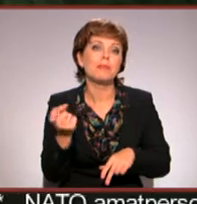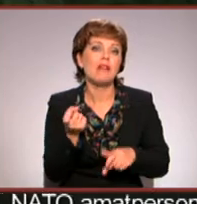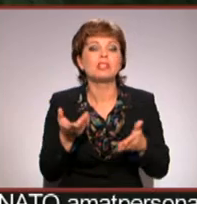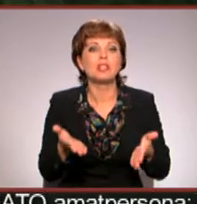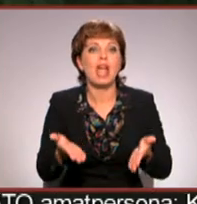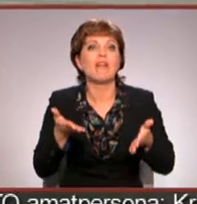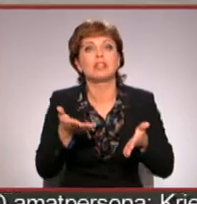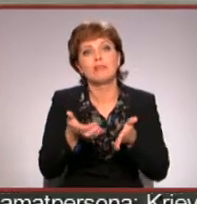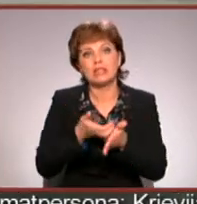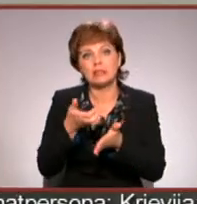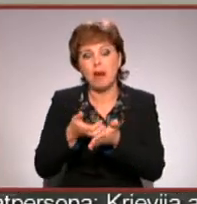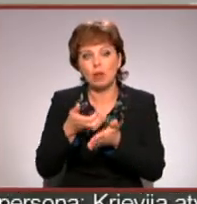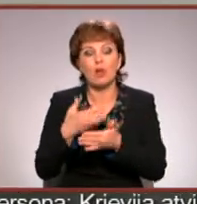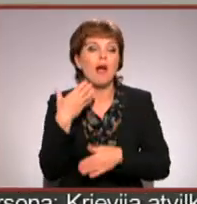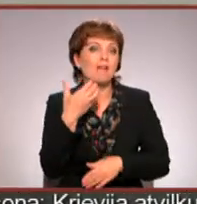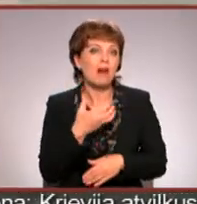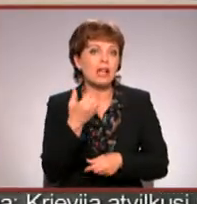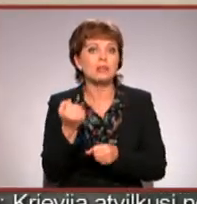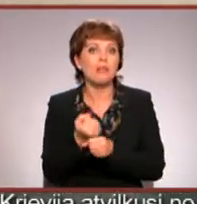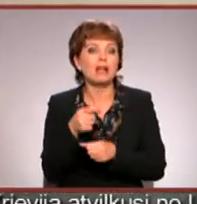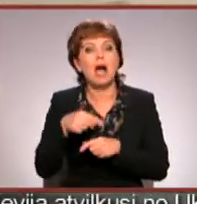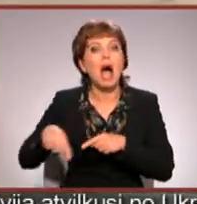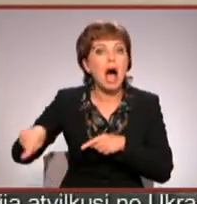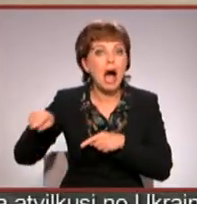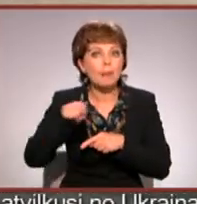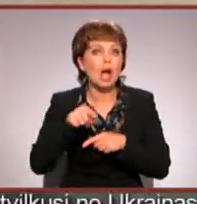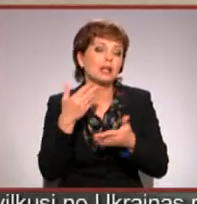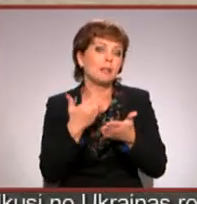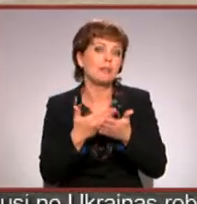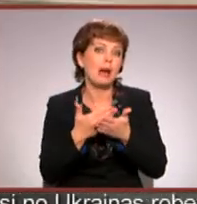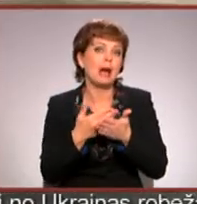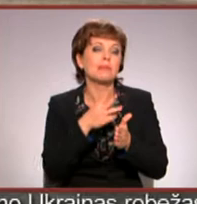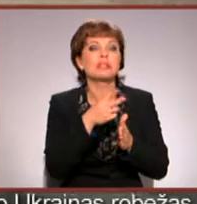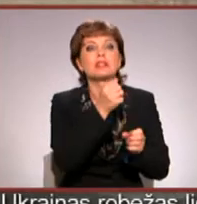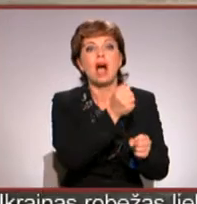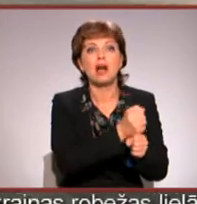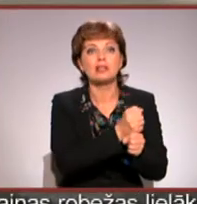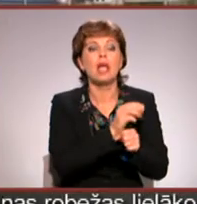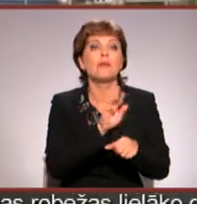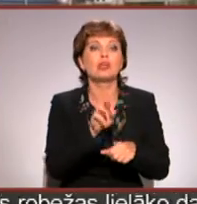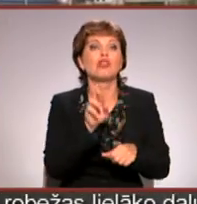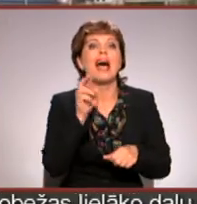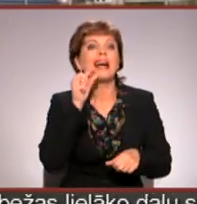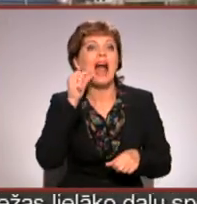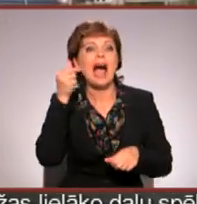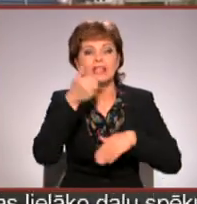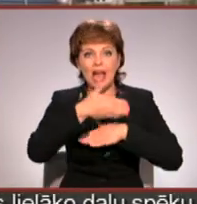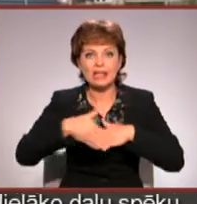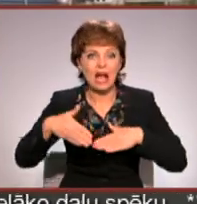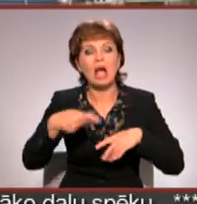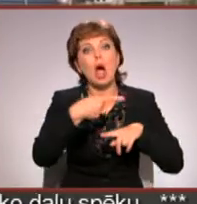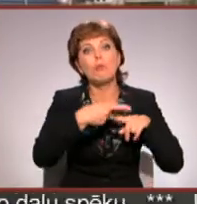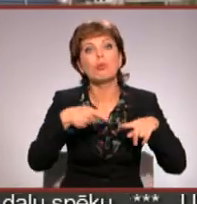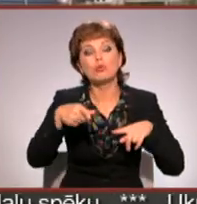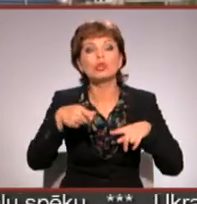efektīvāku izmantojumu. Vajadzētu padarīt arī tās apkārni, tā piemēram stācijē pieguļošo Raiņa ielu. Arī tur aptveni puse